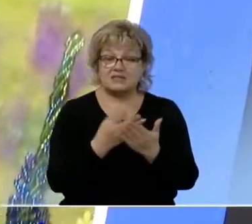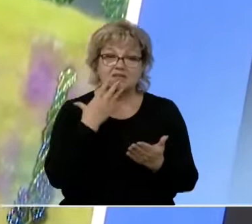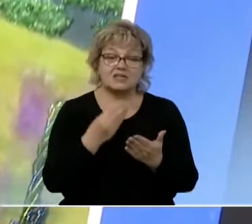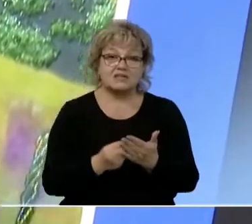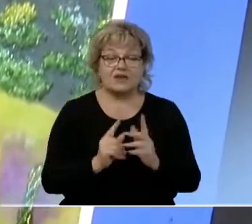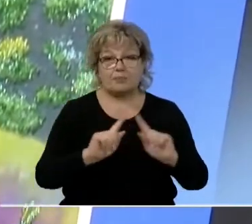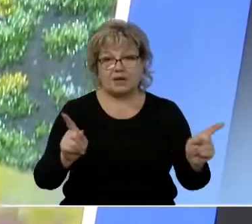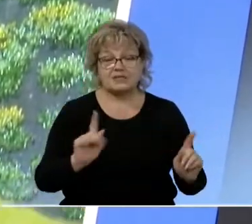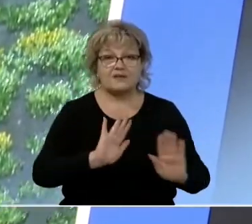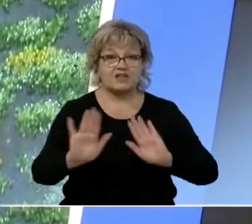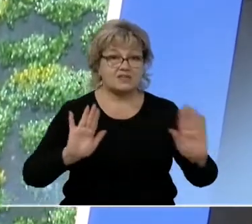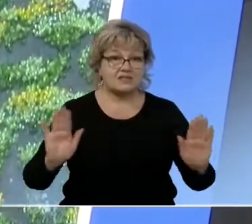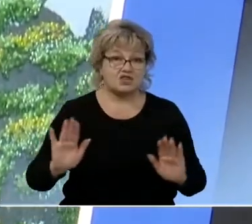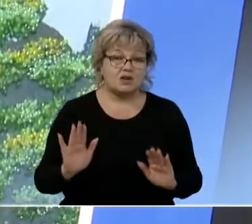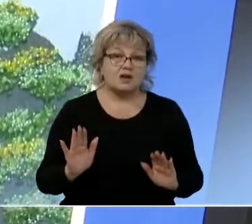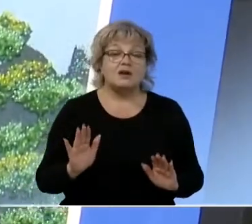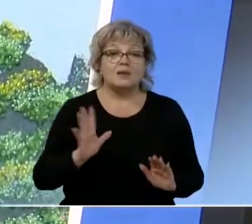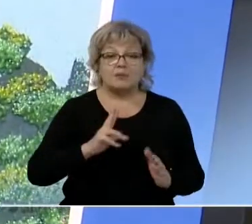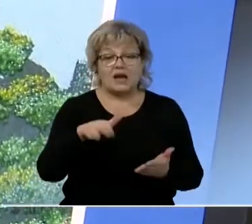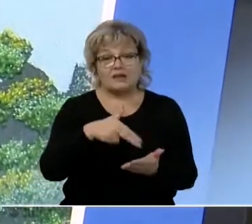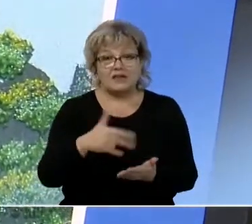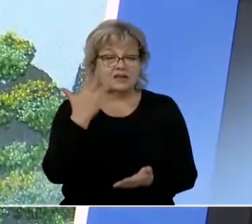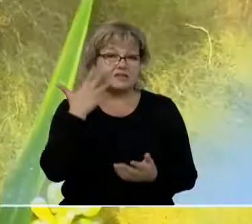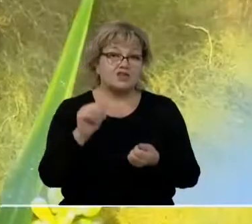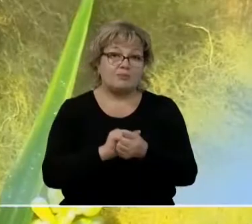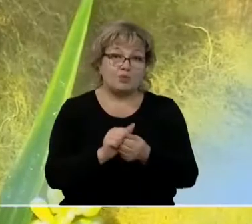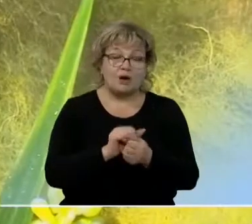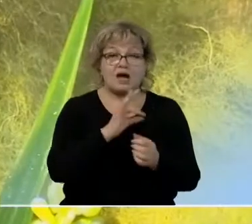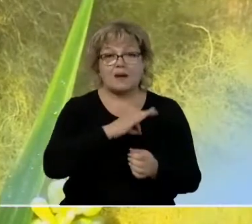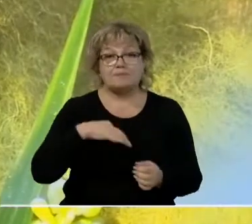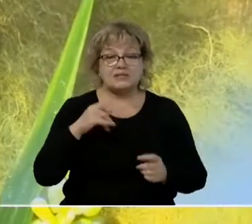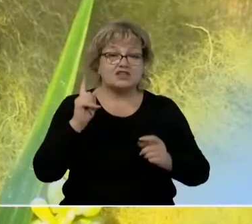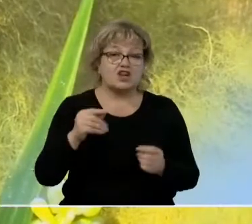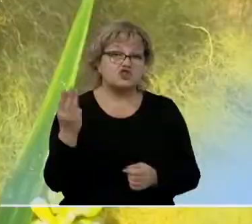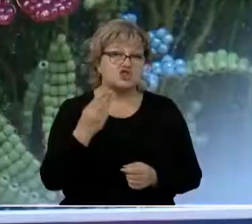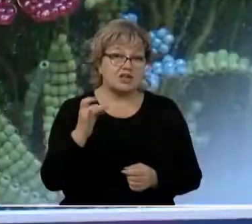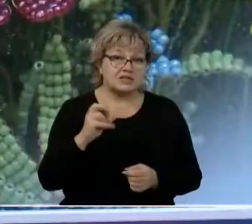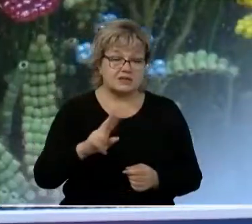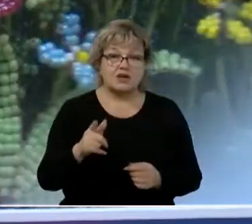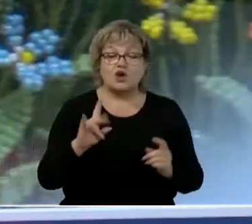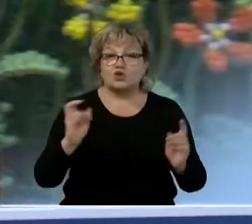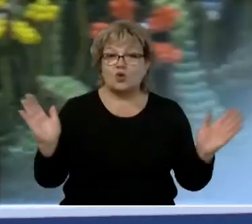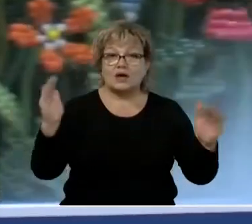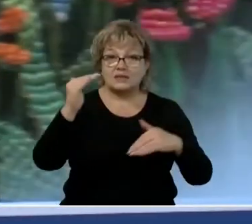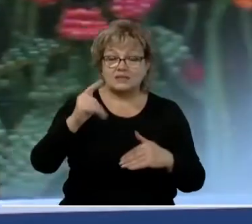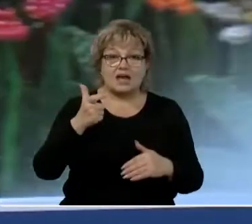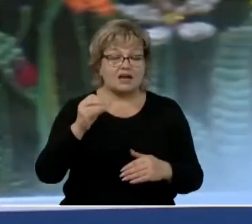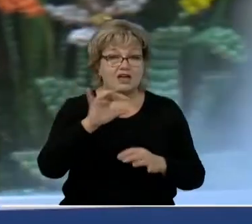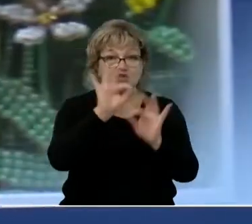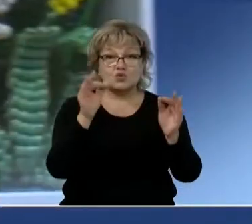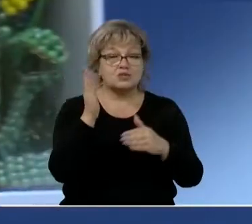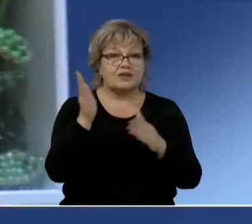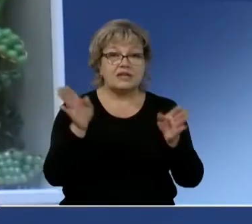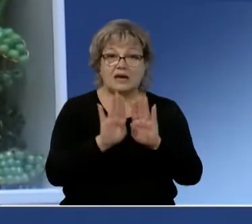своеобразный вернисаж. В ход шли акварель, цветная бумага, бисер и даже шерсть. Но рамками картины экоискусство не